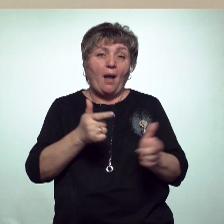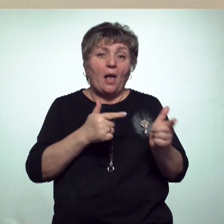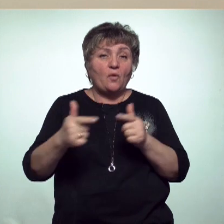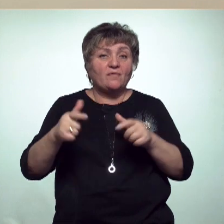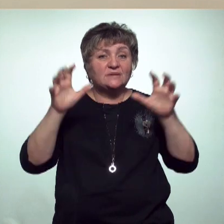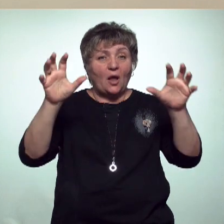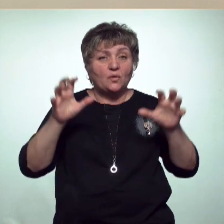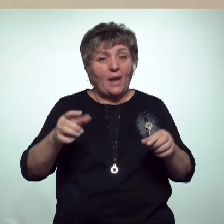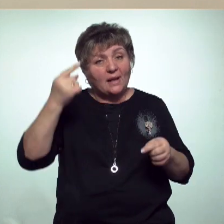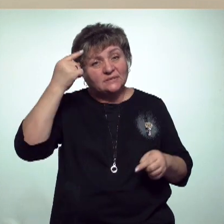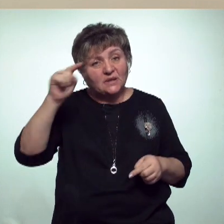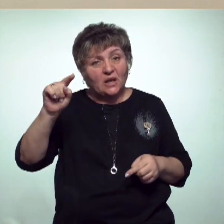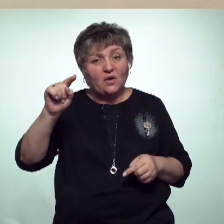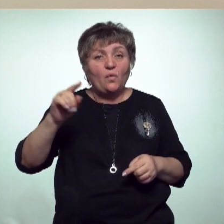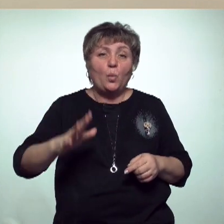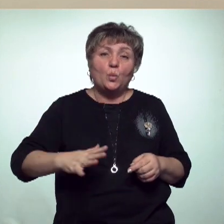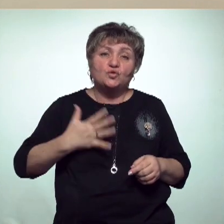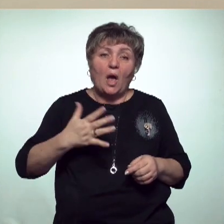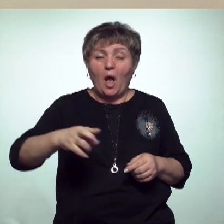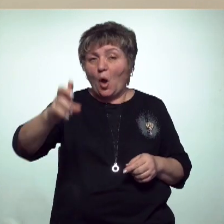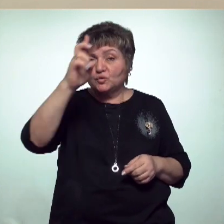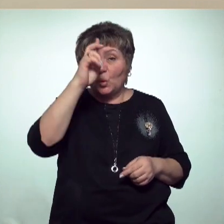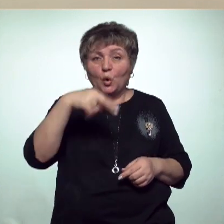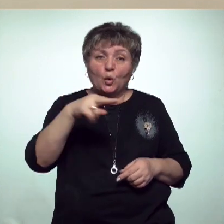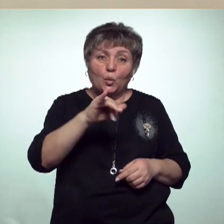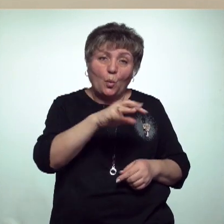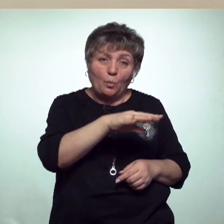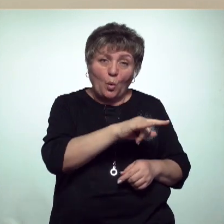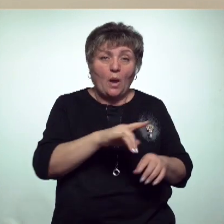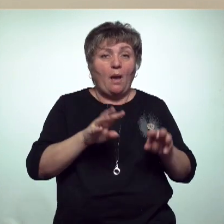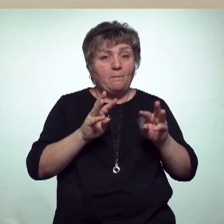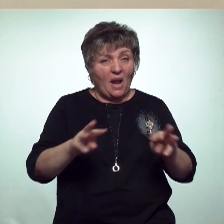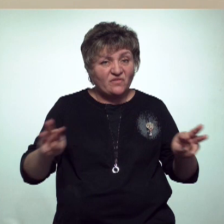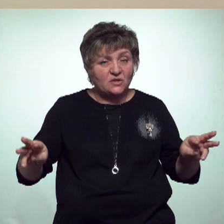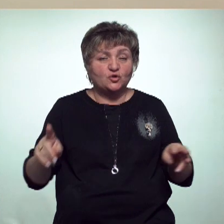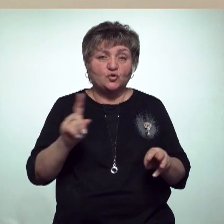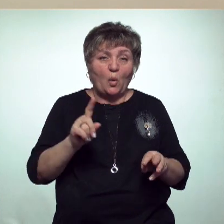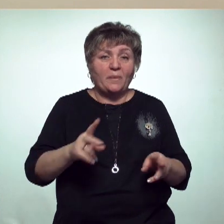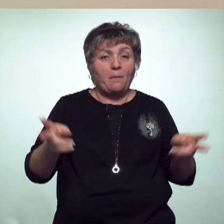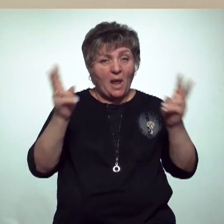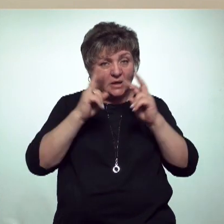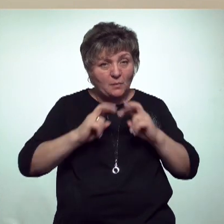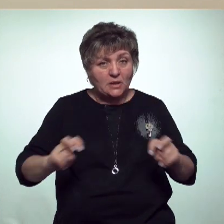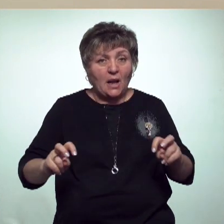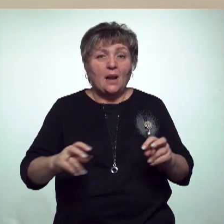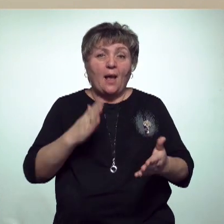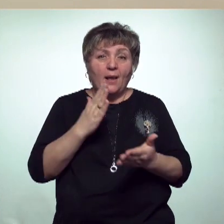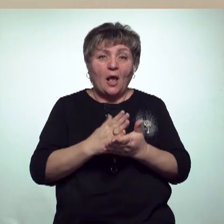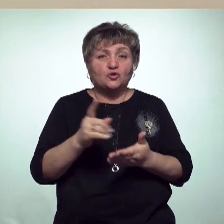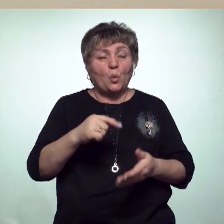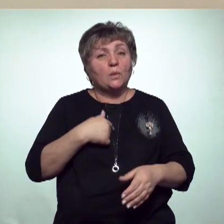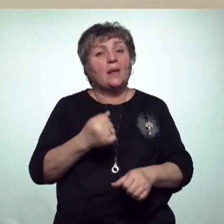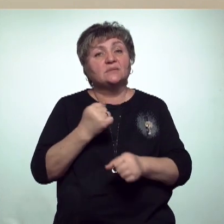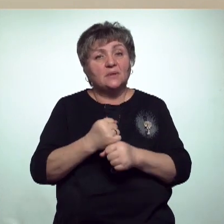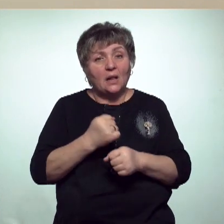законодательную инициативу уже в Государственную Думу, правительство, чтобы на самом деле пересмотрели, есть у нас что